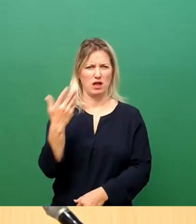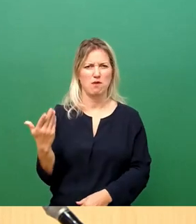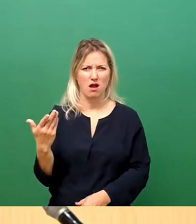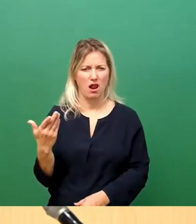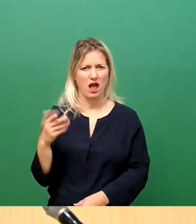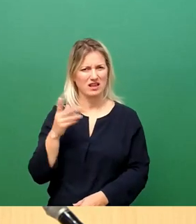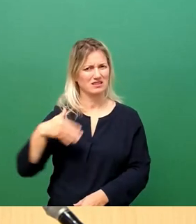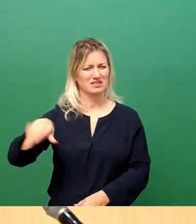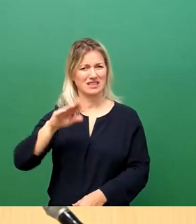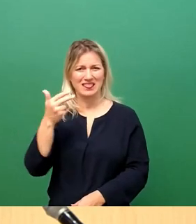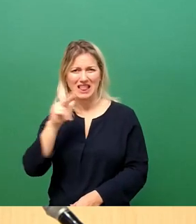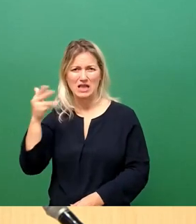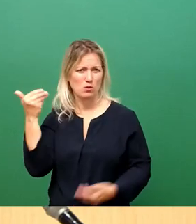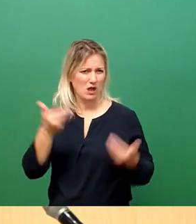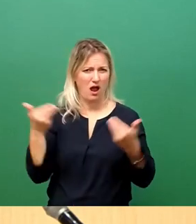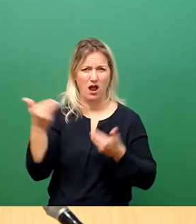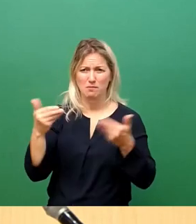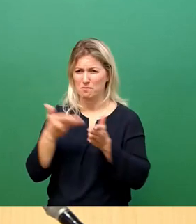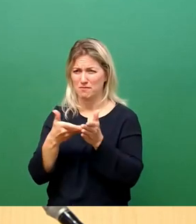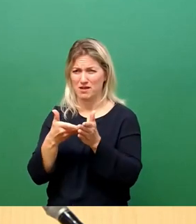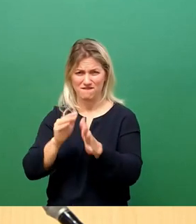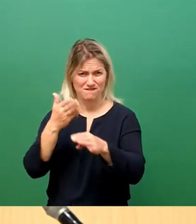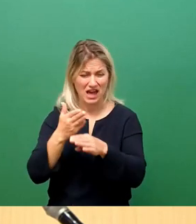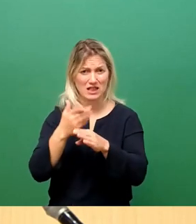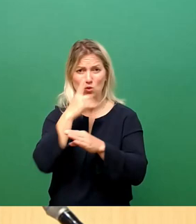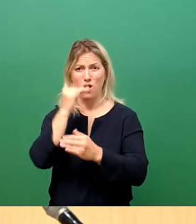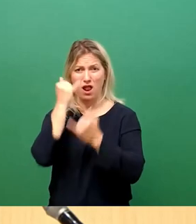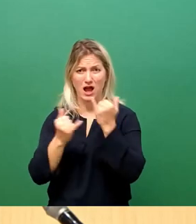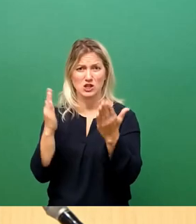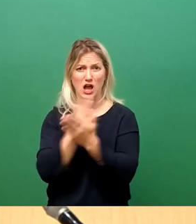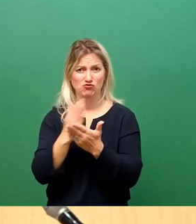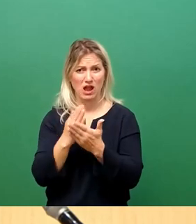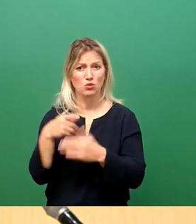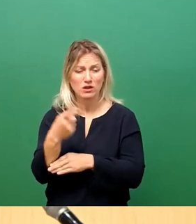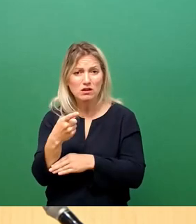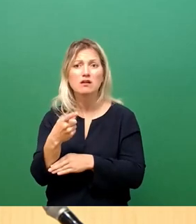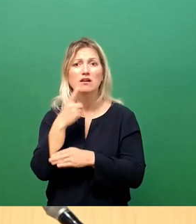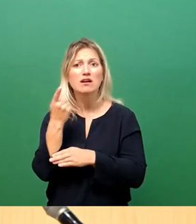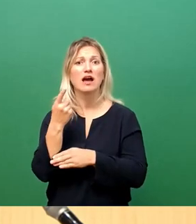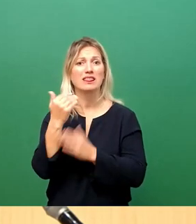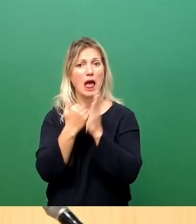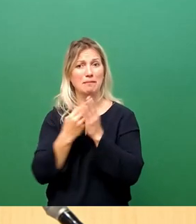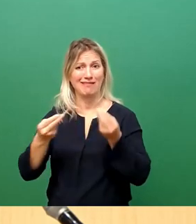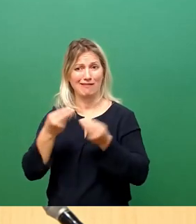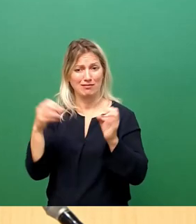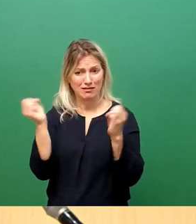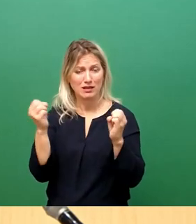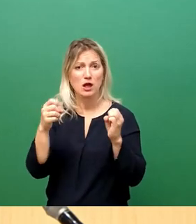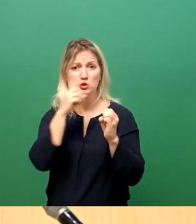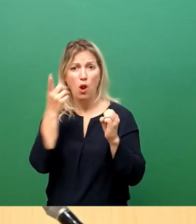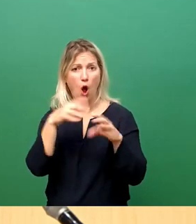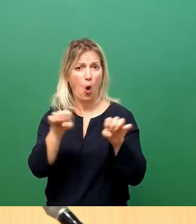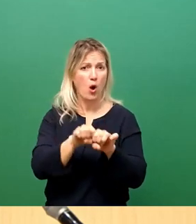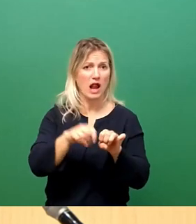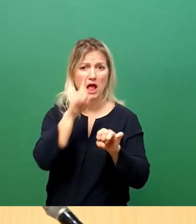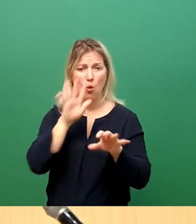Eingaben geprüft sind und wir lediglich vor der Frage stehen, ob wir den Erörterungstermin digital oder vielleicht sogar im Präsenz stattfinden lassen können, ist dieser Vorschlag kein Beitrag